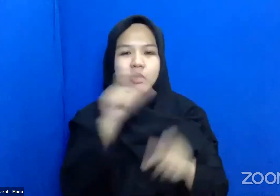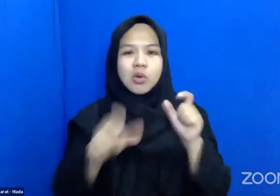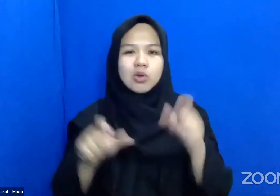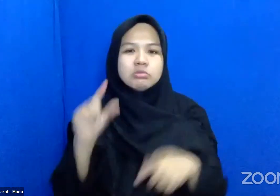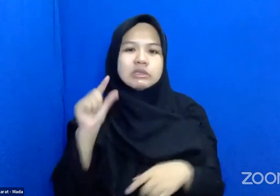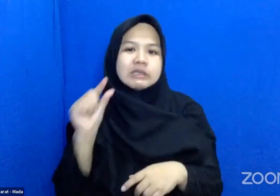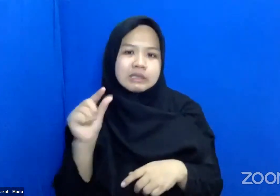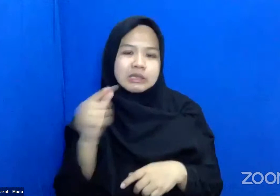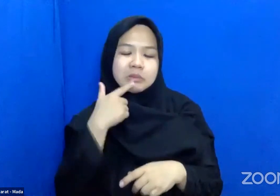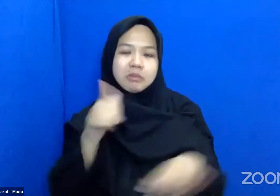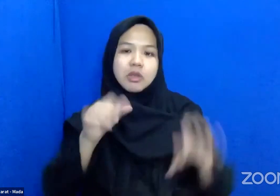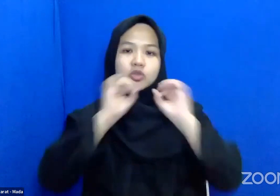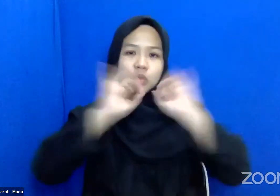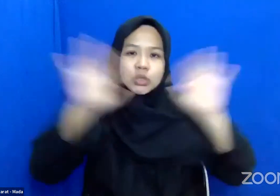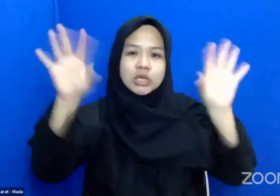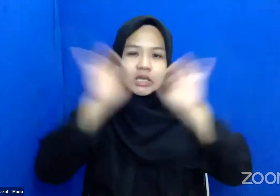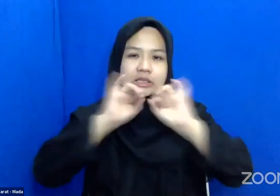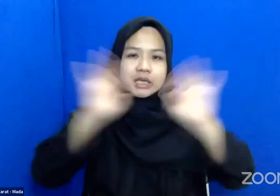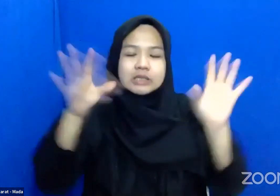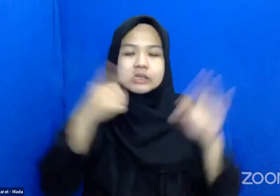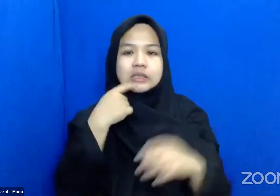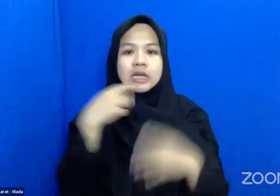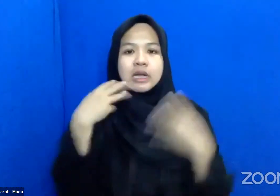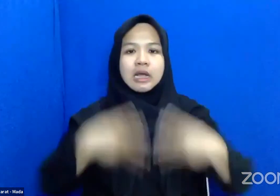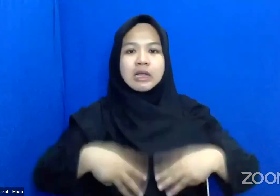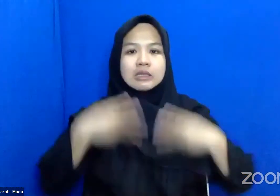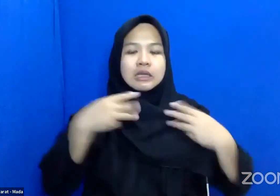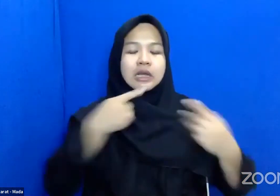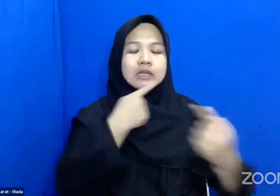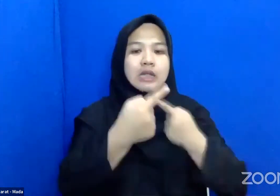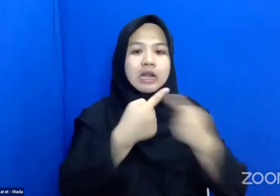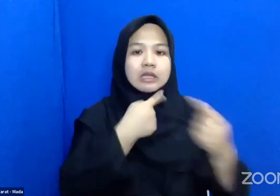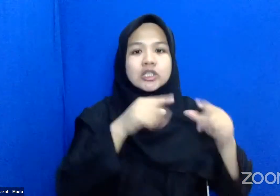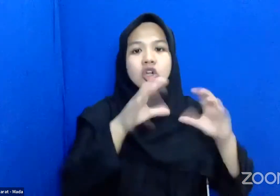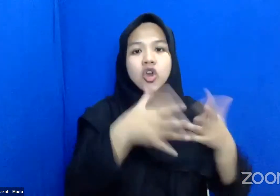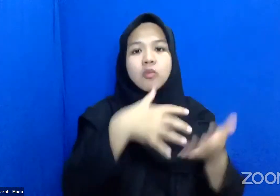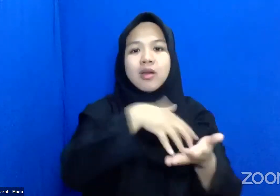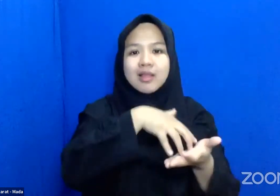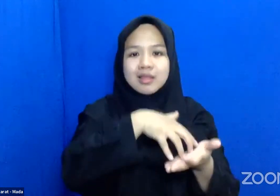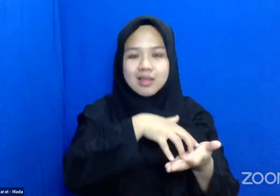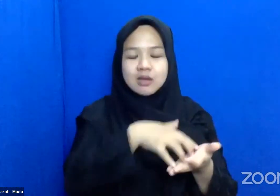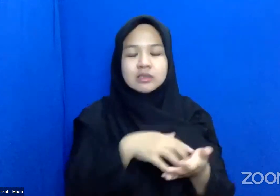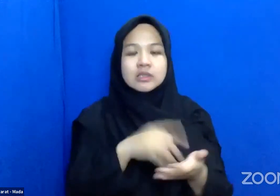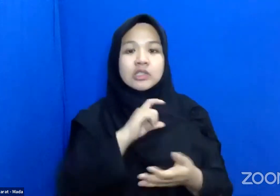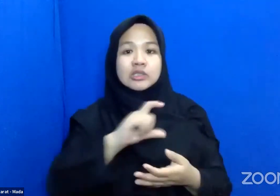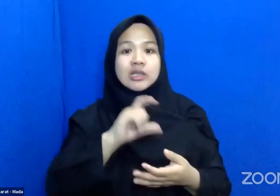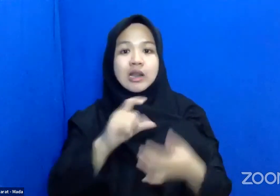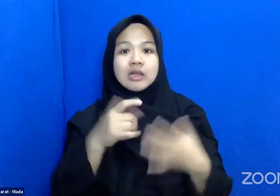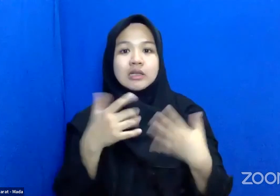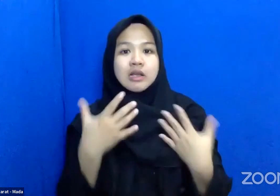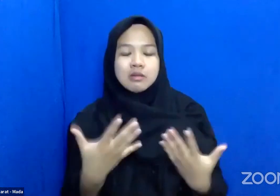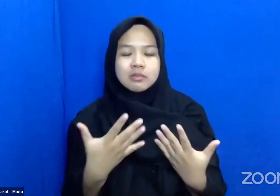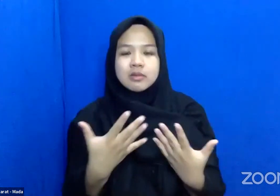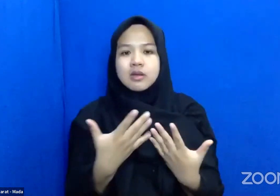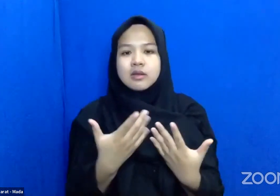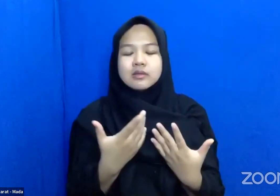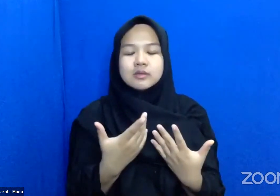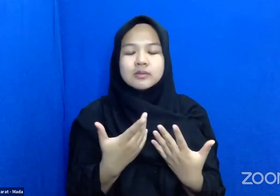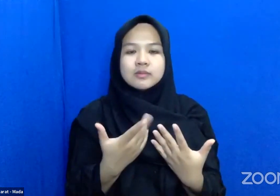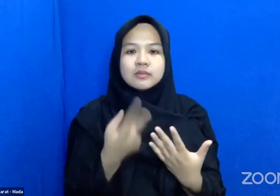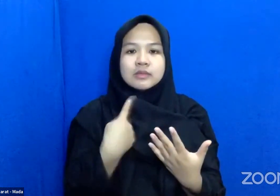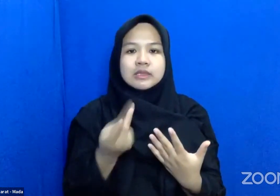Dibalahkan Sosialisasi Tentang Etika Berinteraksi Dengan Kelompok Kentan Jadi Salah Caranya Adalah Yaitu Kita